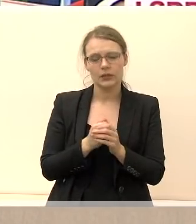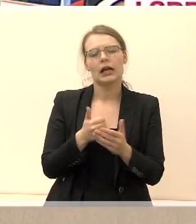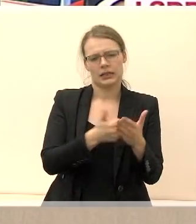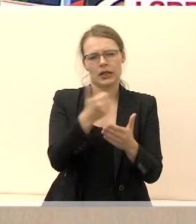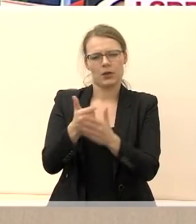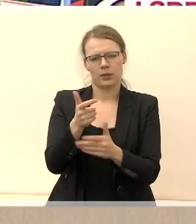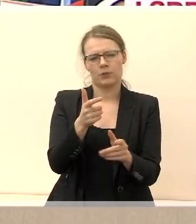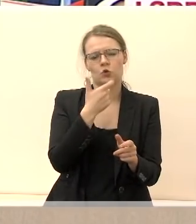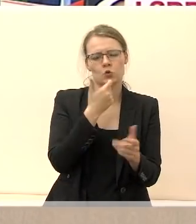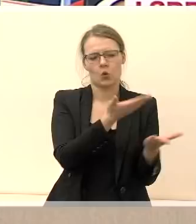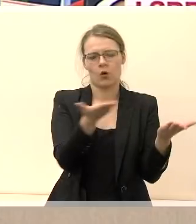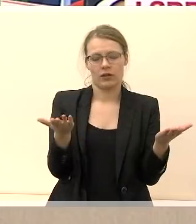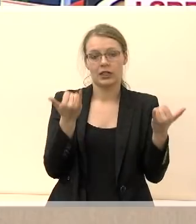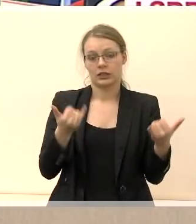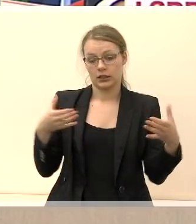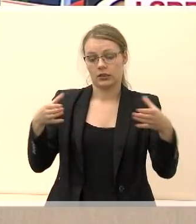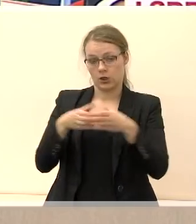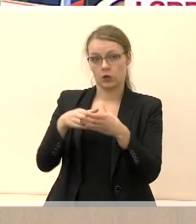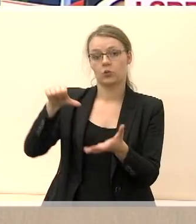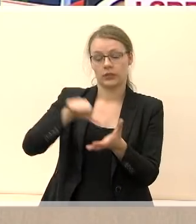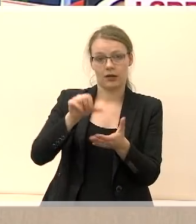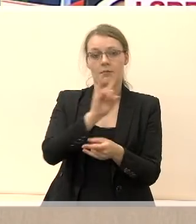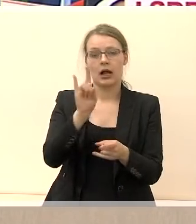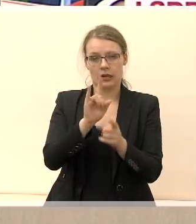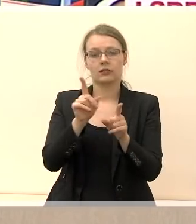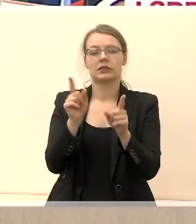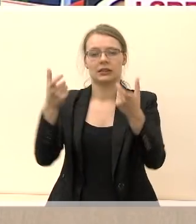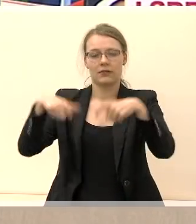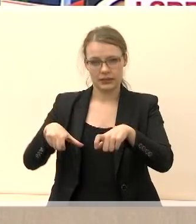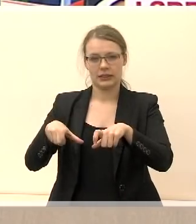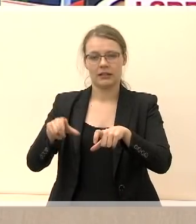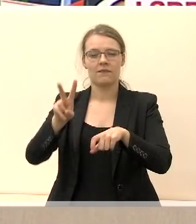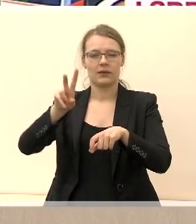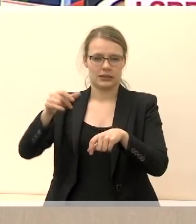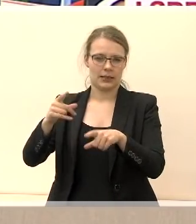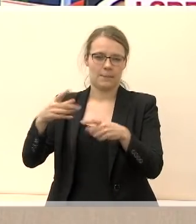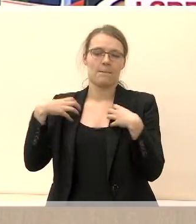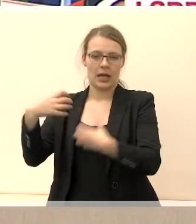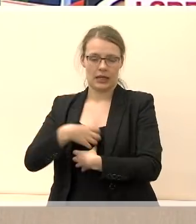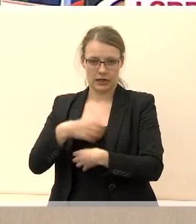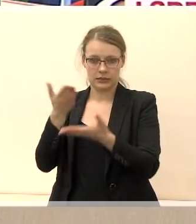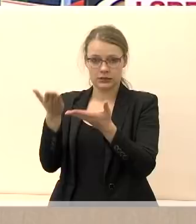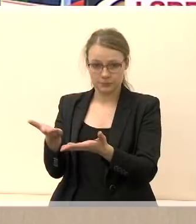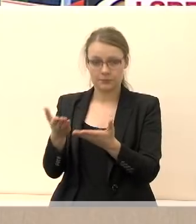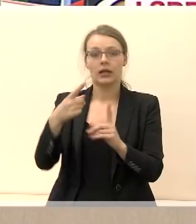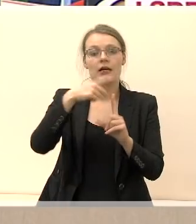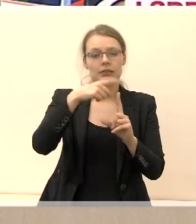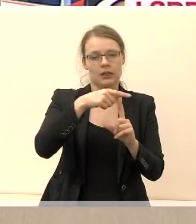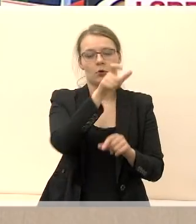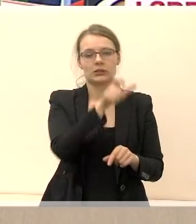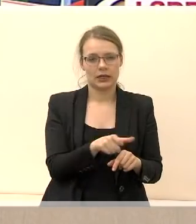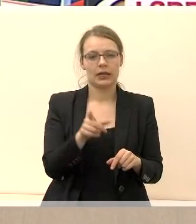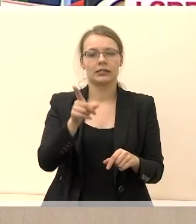šiandien debatuose kartu su manimi dalyvauja Marijampolės savalybės vicemeras Romualdas Makauskas, tarybos narys Darius